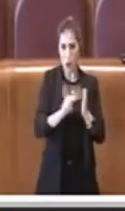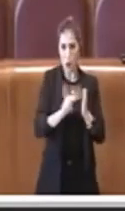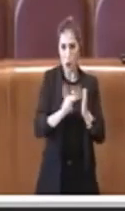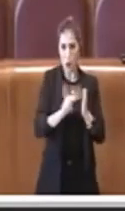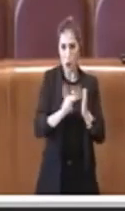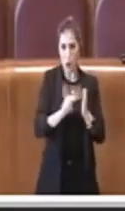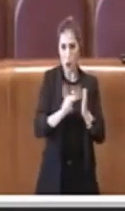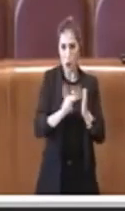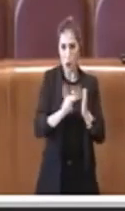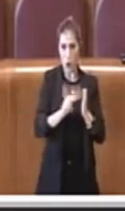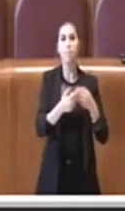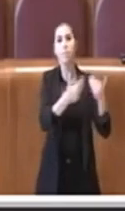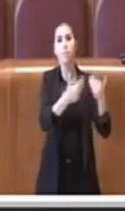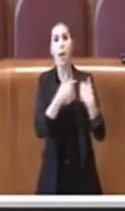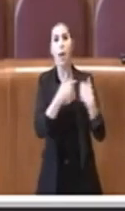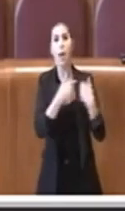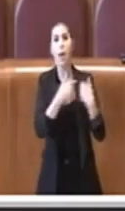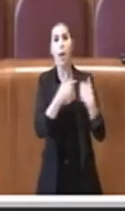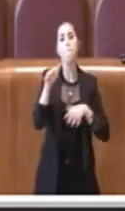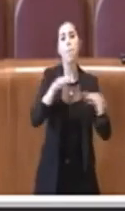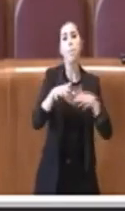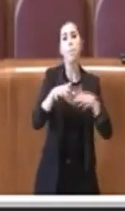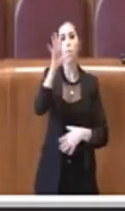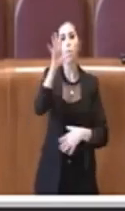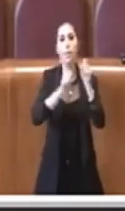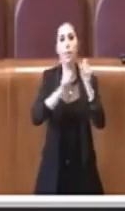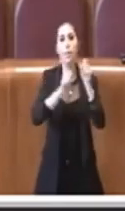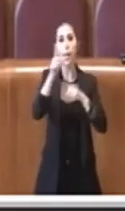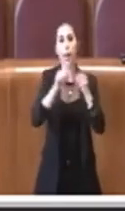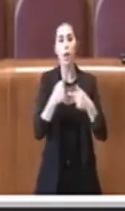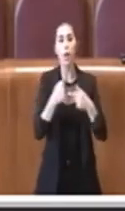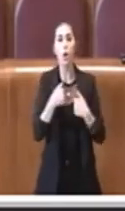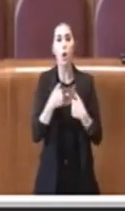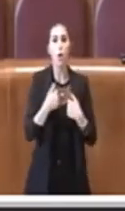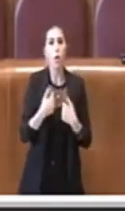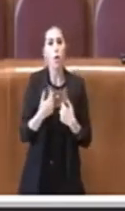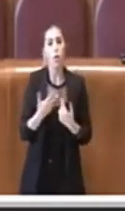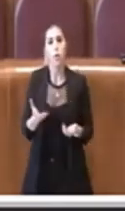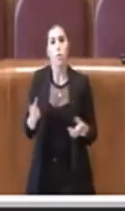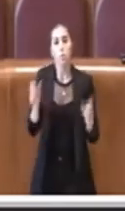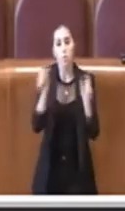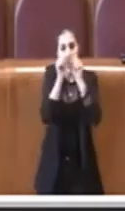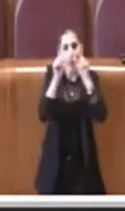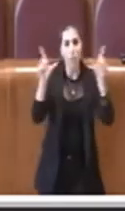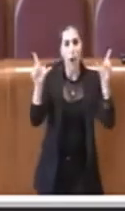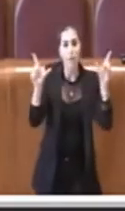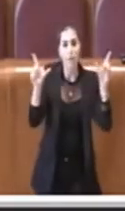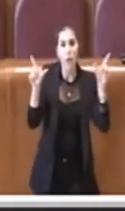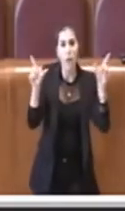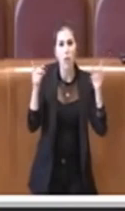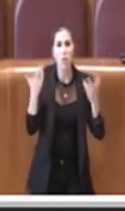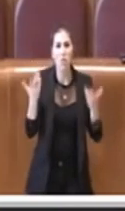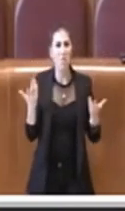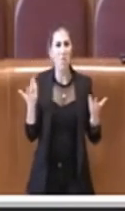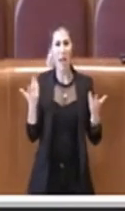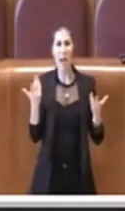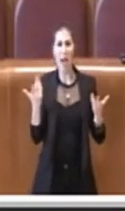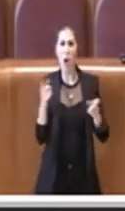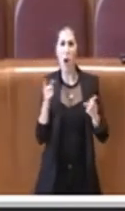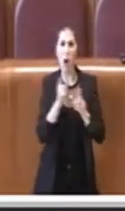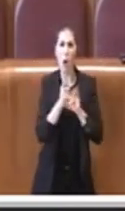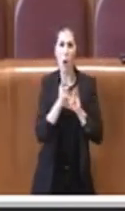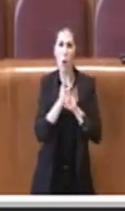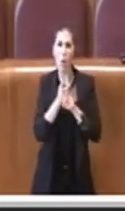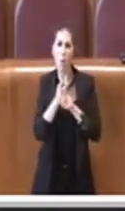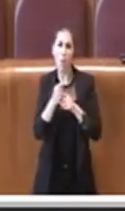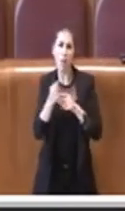di tutta quanta la maggioranza del Movimento 5 Stelle. Presidente, rimango un po' sbigottito ovviamente dall'approccio delle